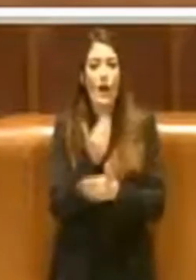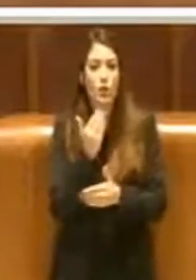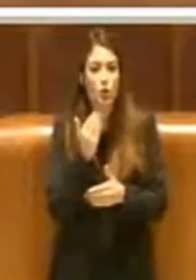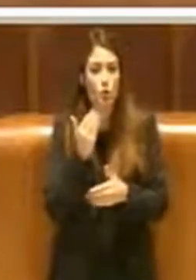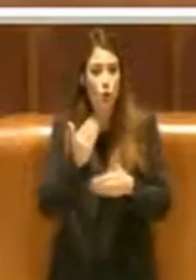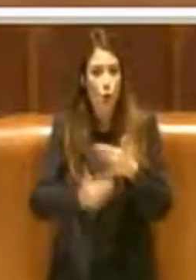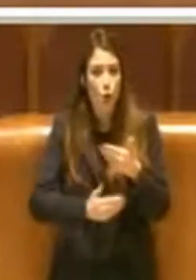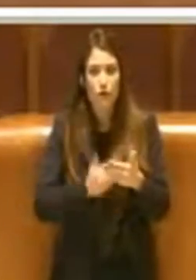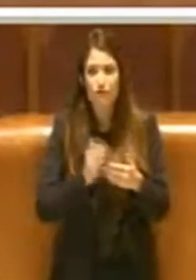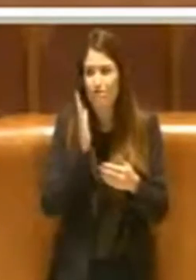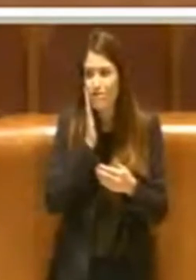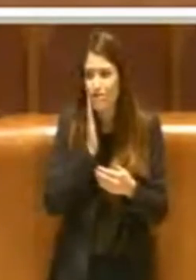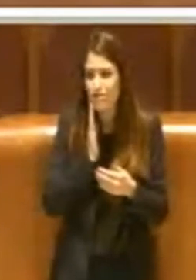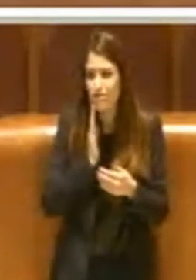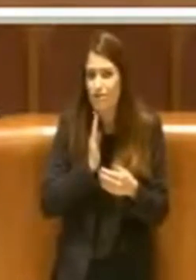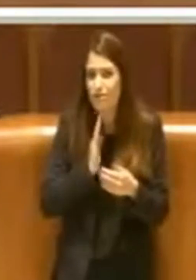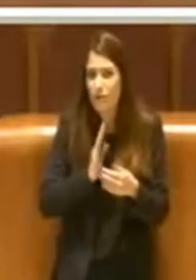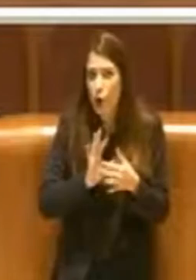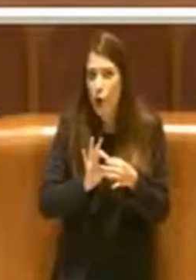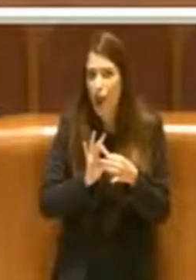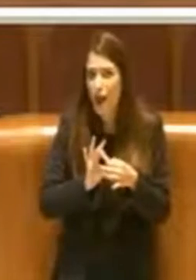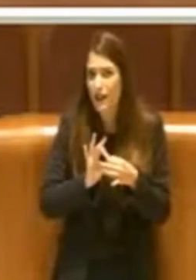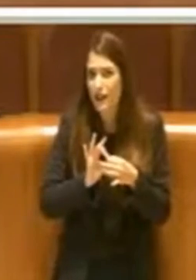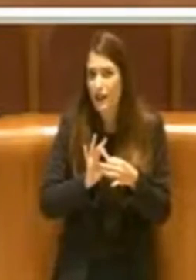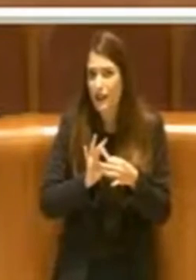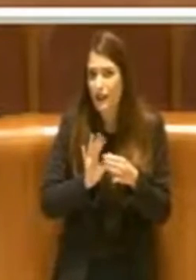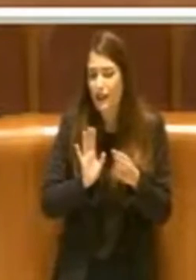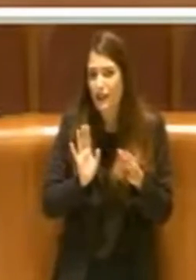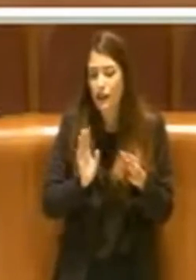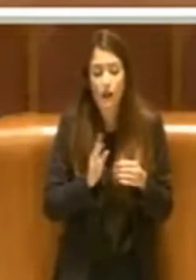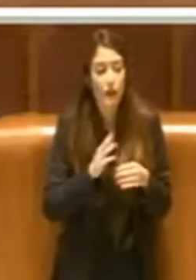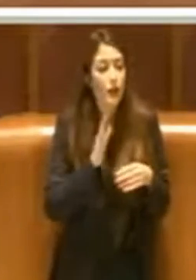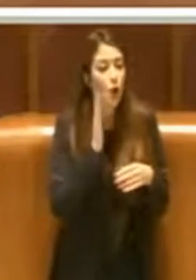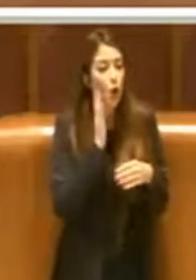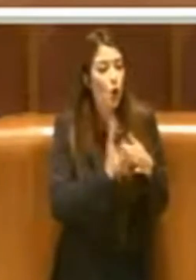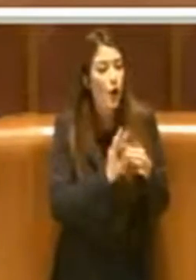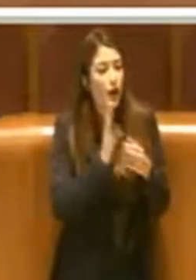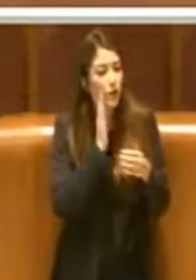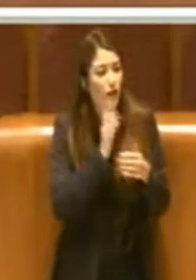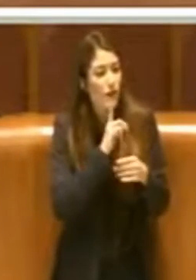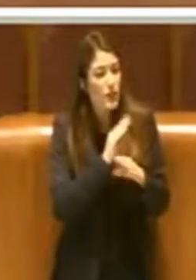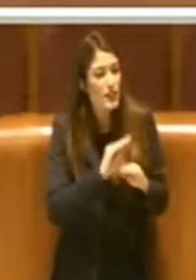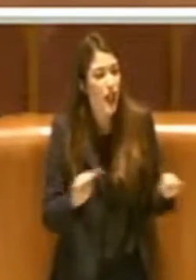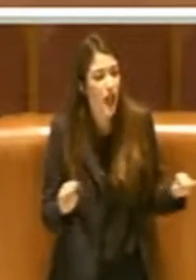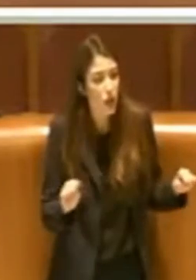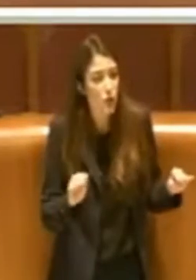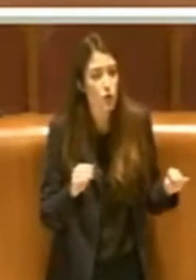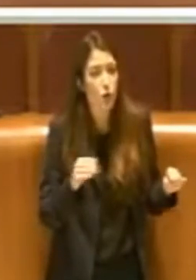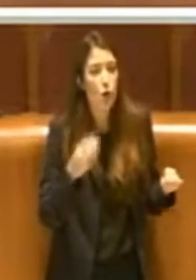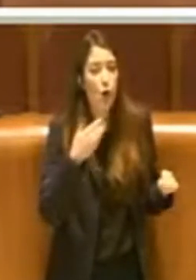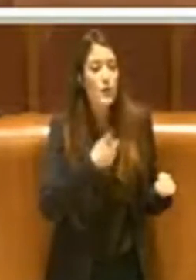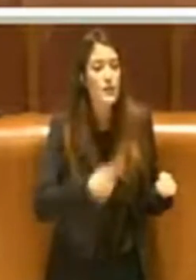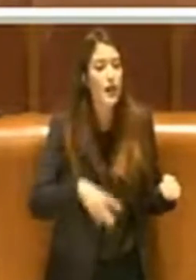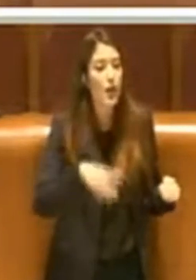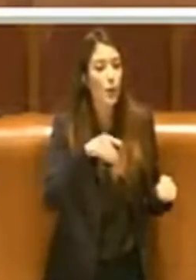chiedo però veramente ai colleghi di... Colleghi, per favore, silenzio. Consigliere Politi.